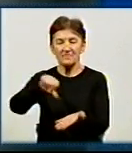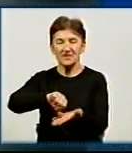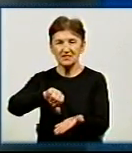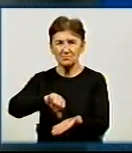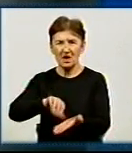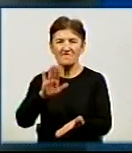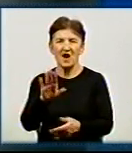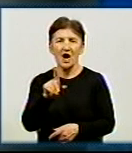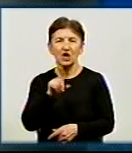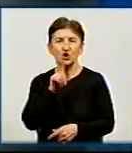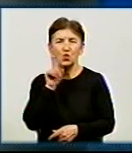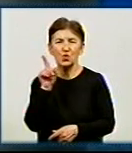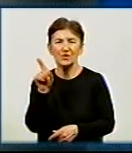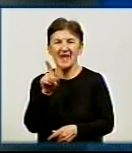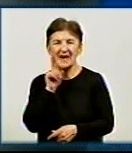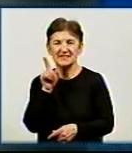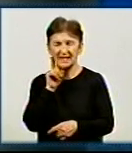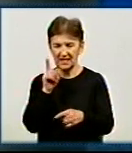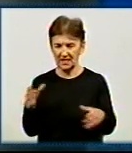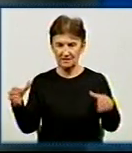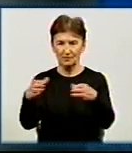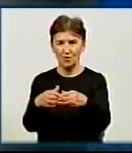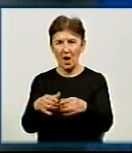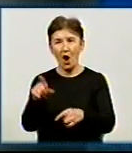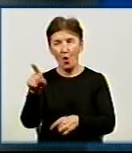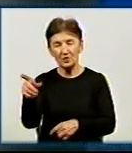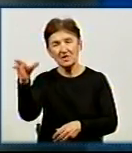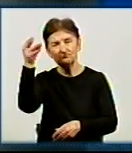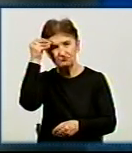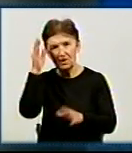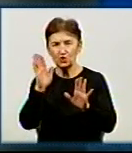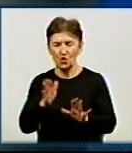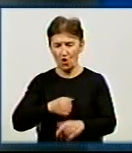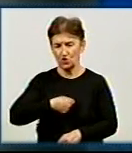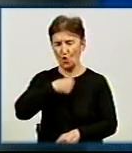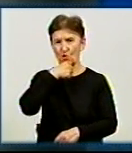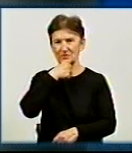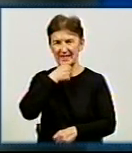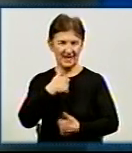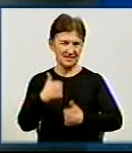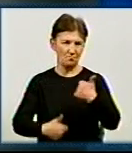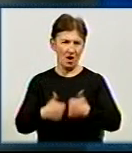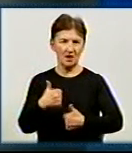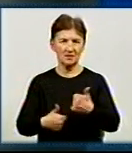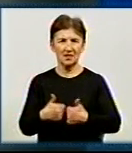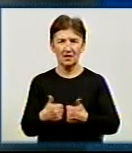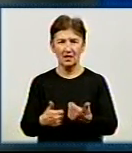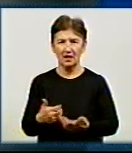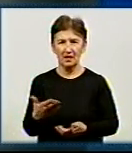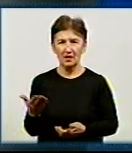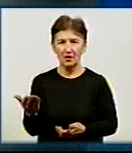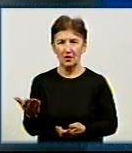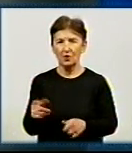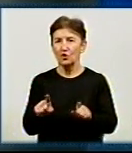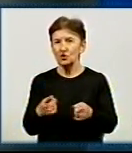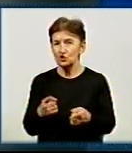юнацькій категорії. А вони беруть до уваги дорослі змагання, розумієте? Так, де Катя Шумейка у нас виступала.